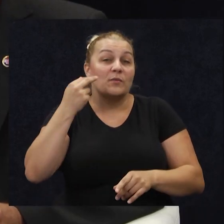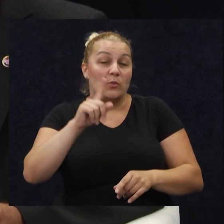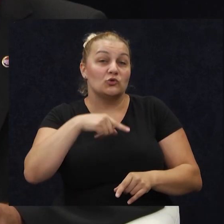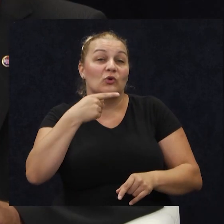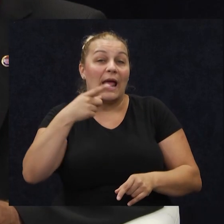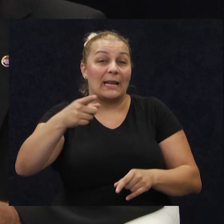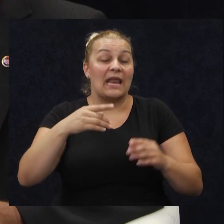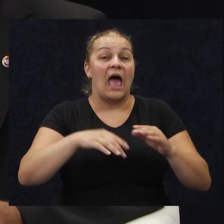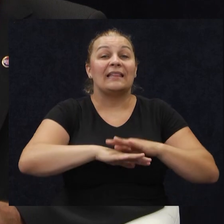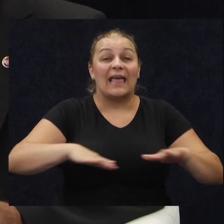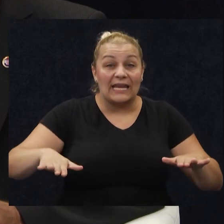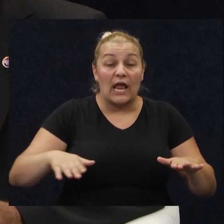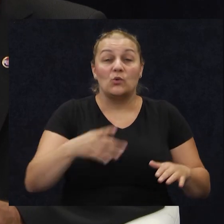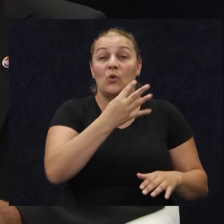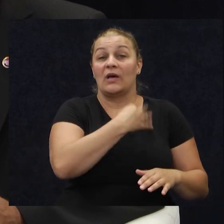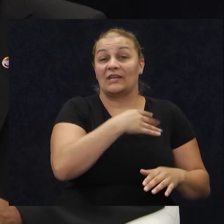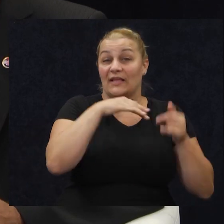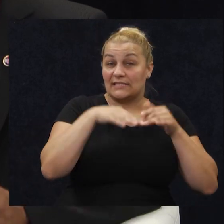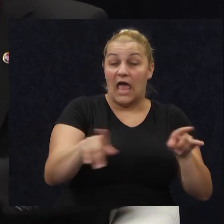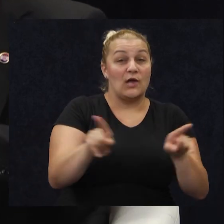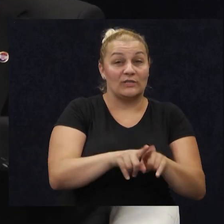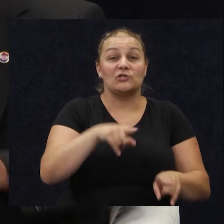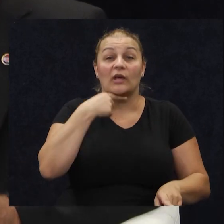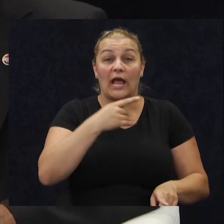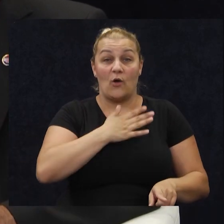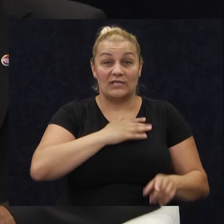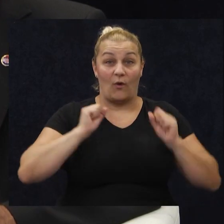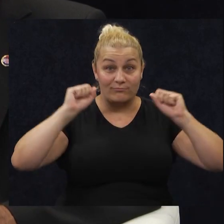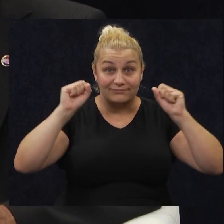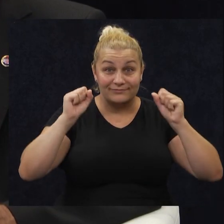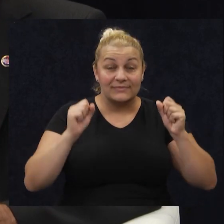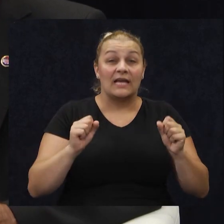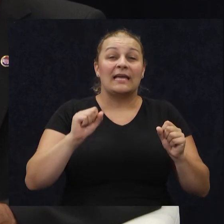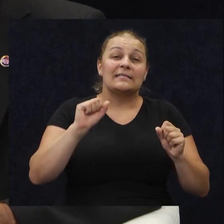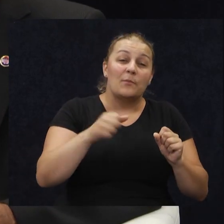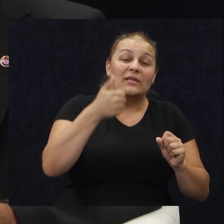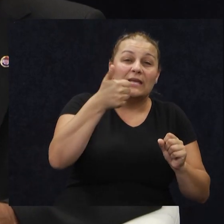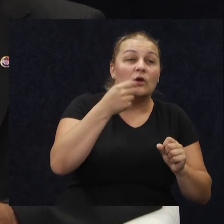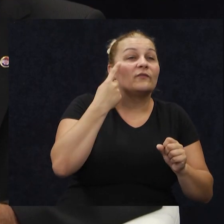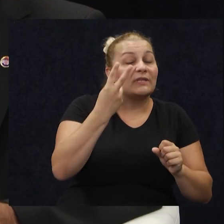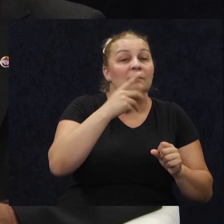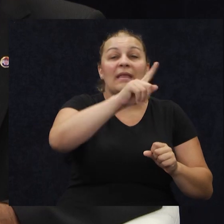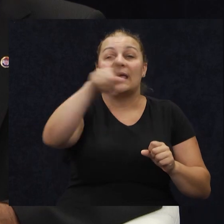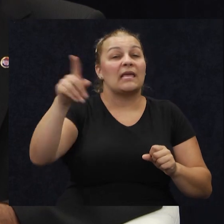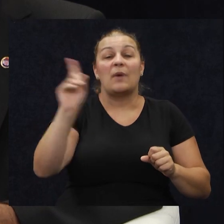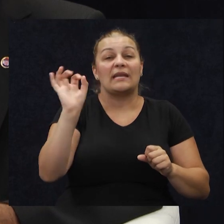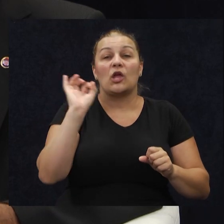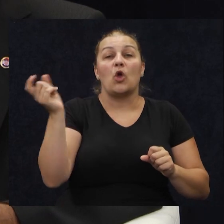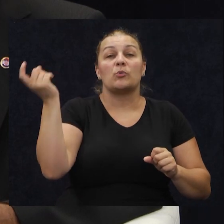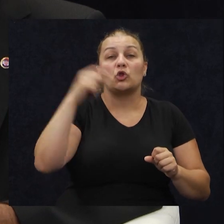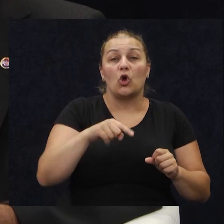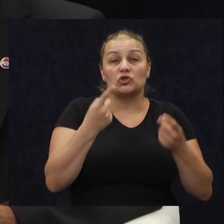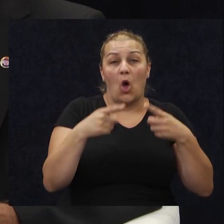na terenu, Hrvatski narod je rekao svoje, možda jedna mala ona opaska, očito nekima nije dobrodošao ni Marko